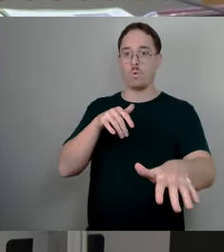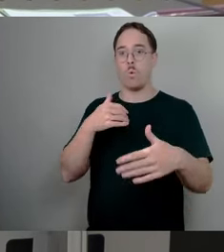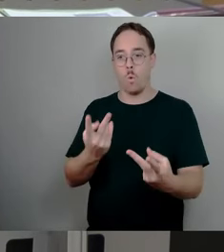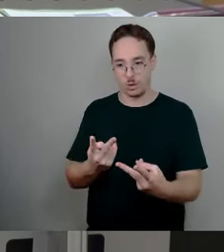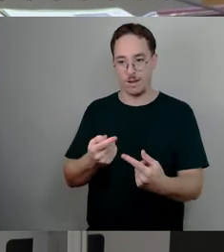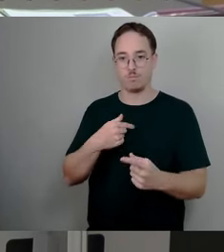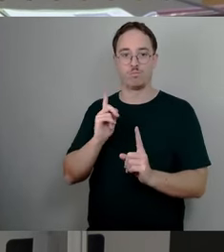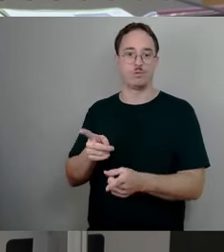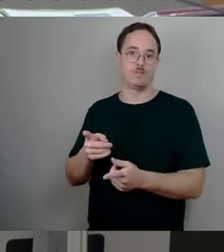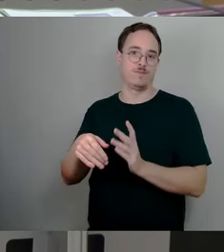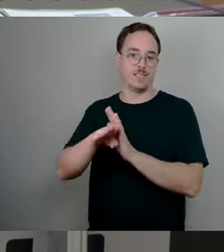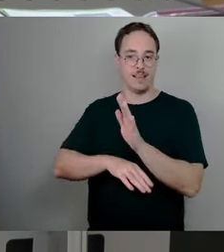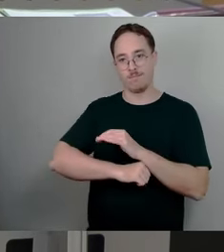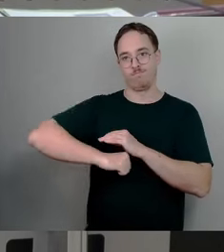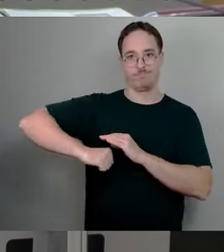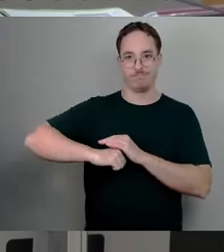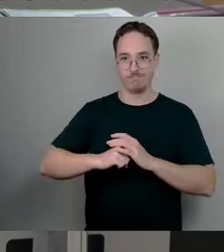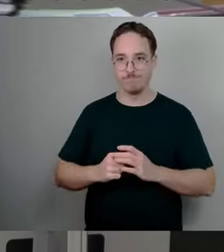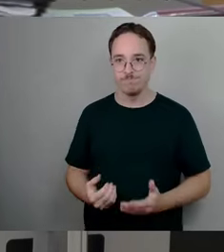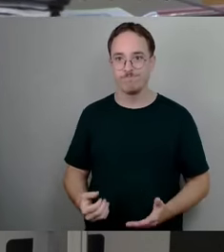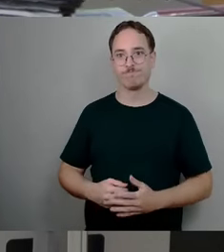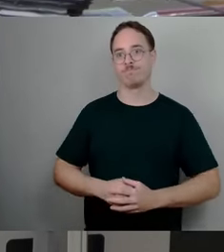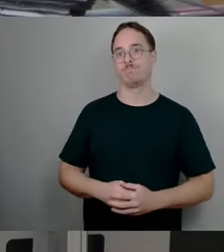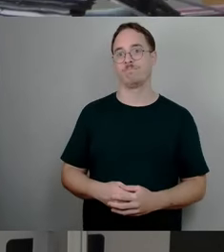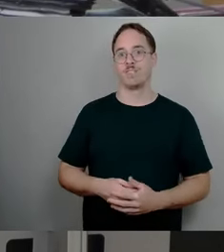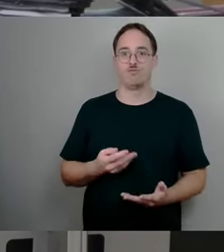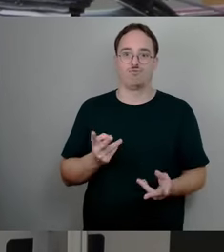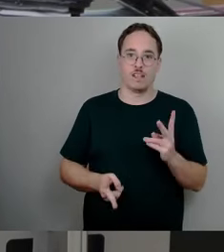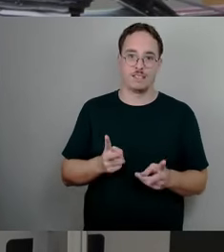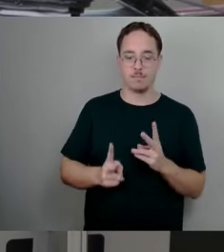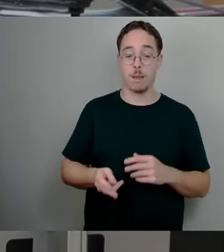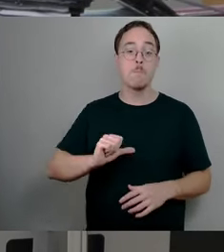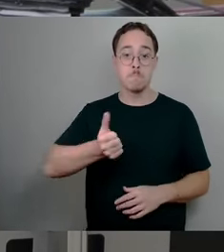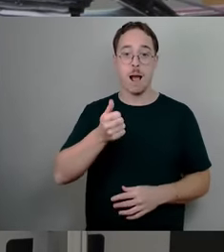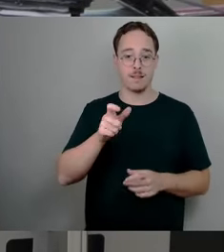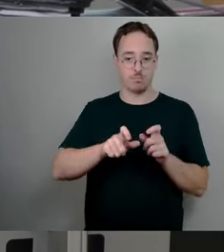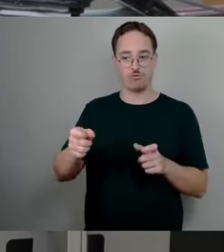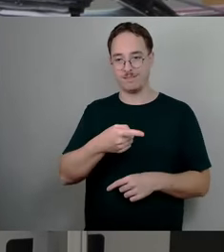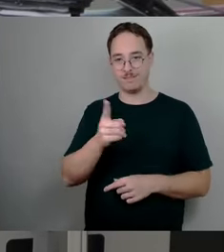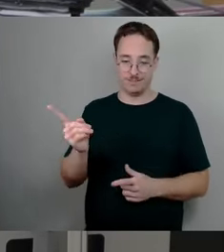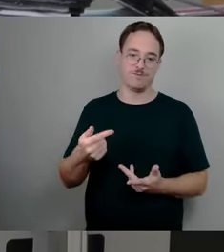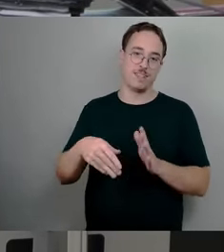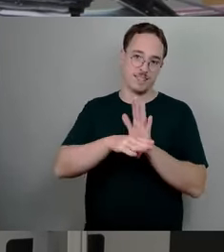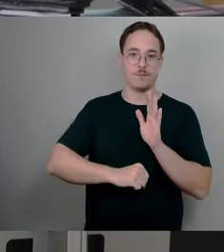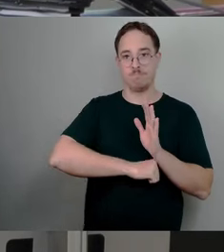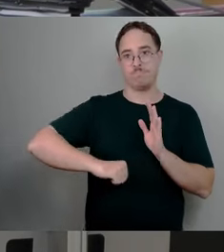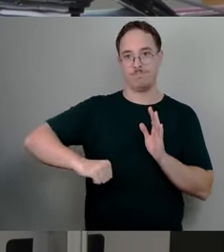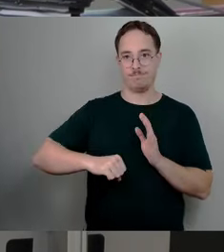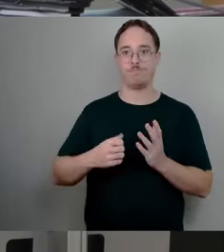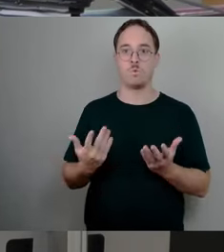verhalten sich entgegen der Verkehrsordnung und fahren tatsächlich meistens rechtzeitig dran vorbei.